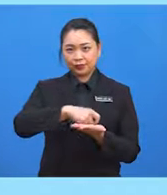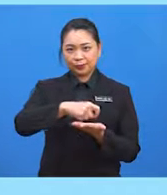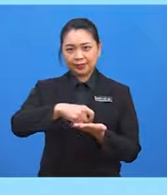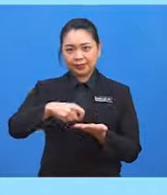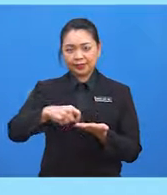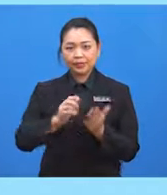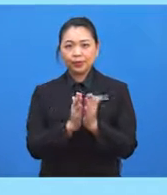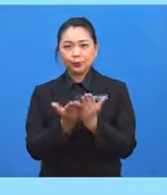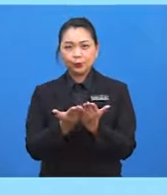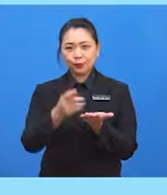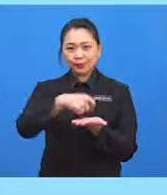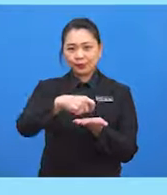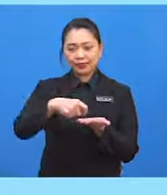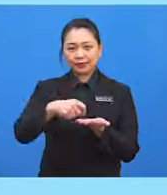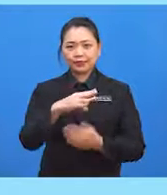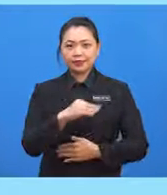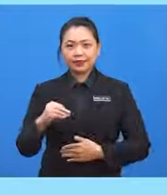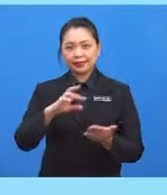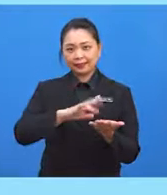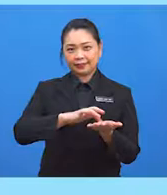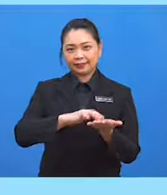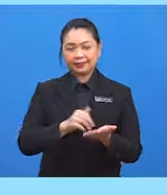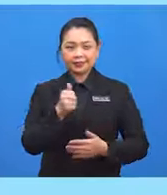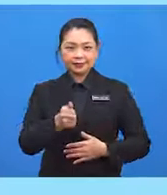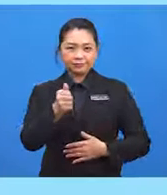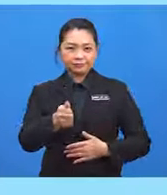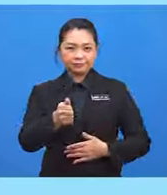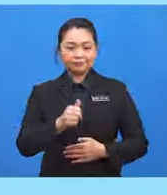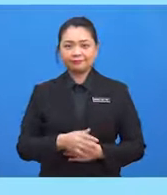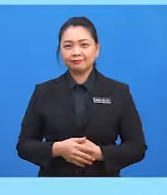buku catatan dan kalkulator masing-masing?